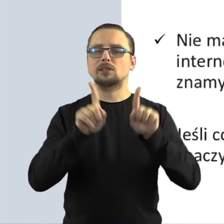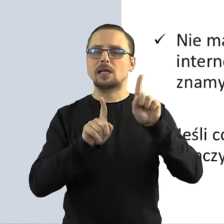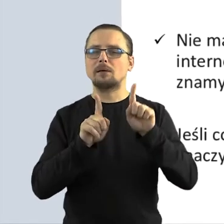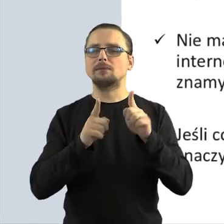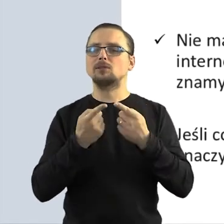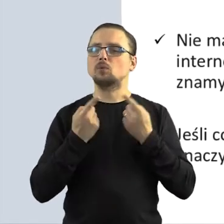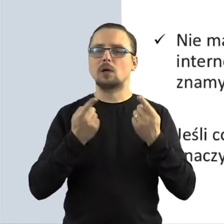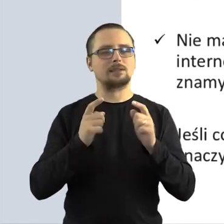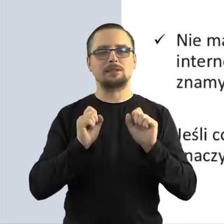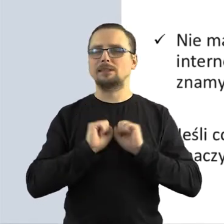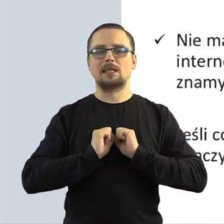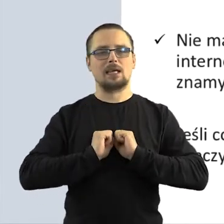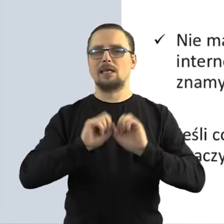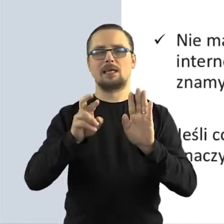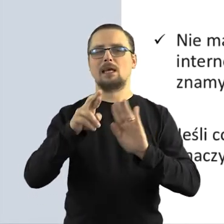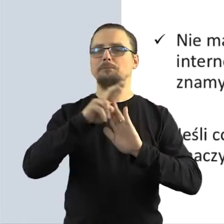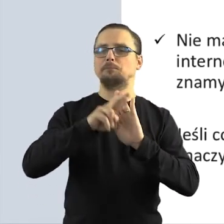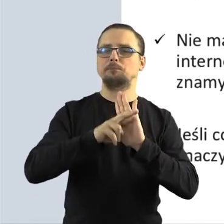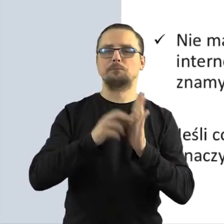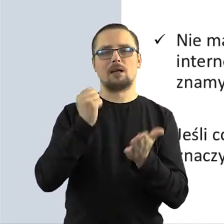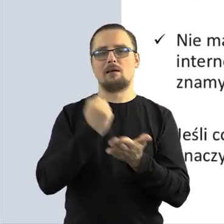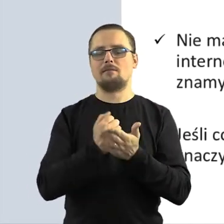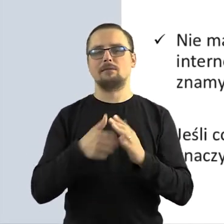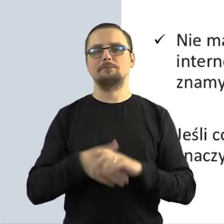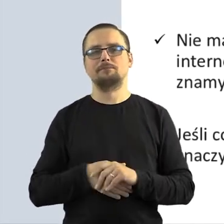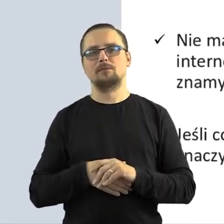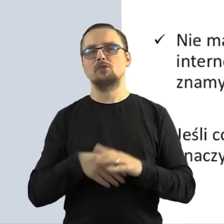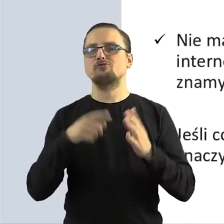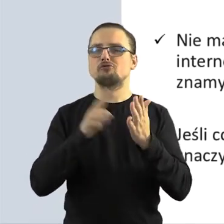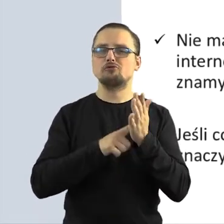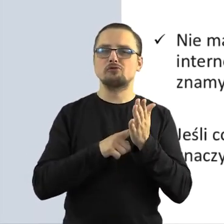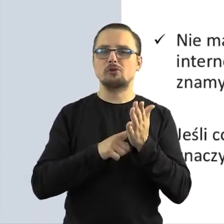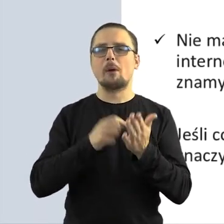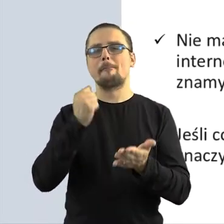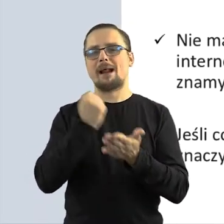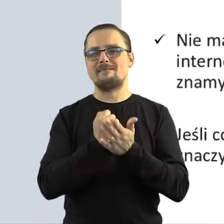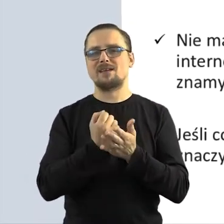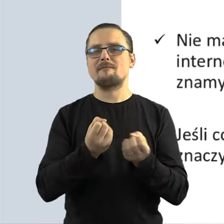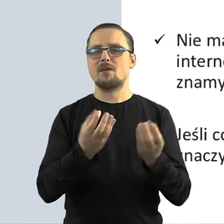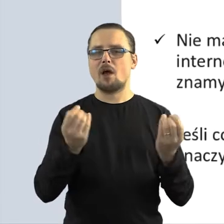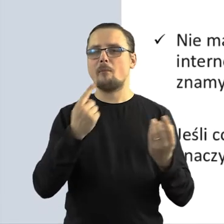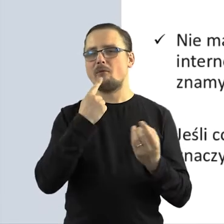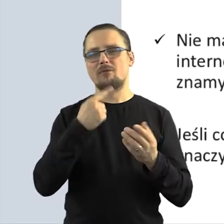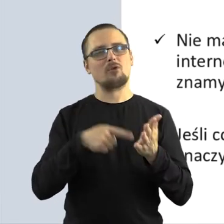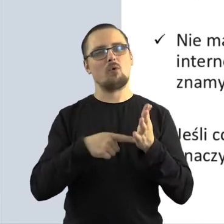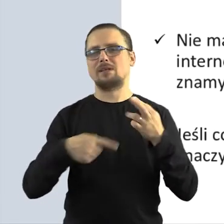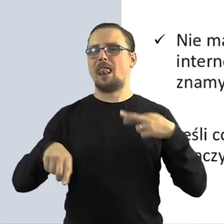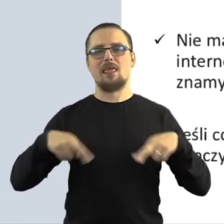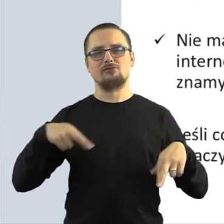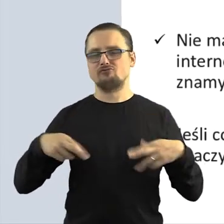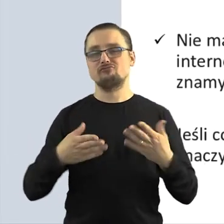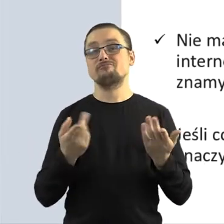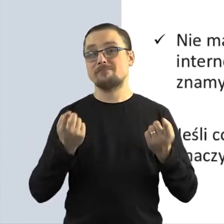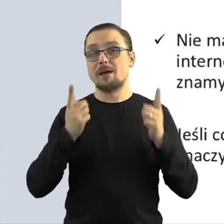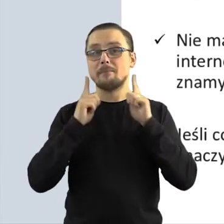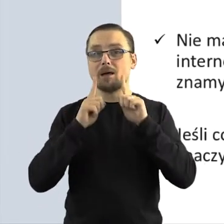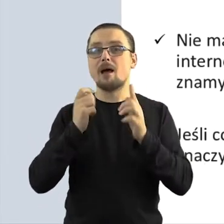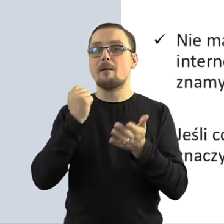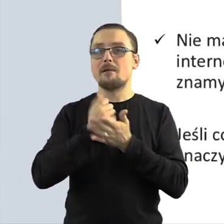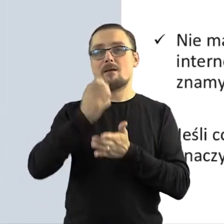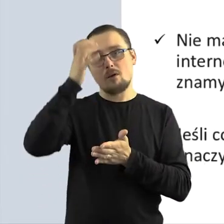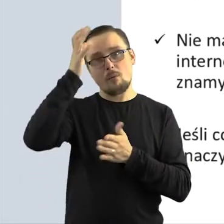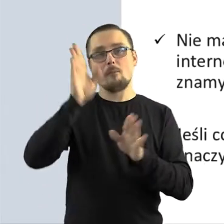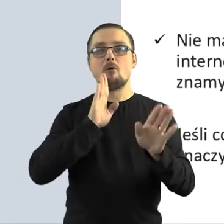sytuacjach. Niestety ta odpowiedź prawników, że to zależy, czasami w prawie autorskim naprawdę występuje.